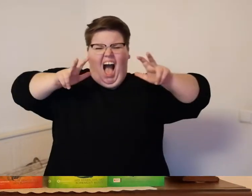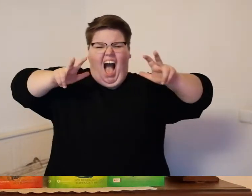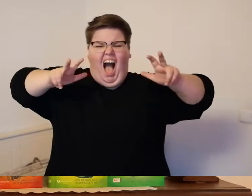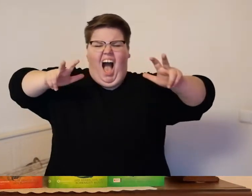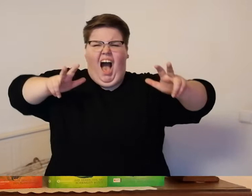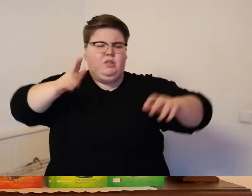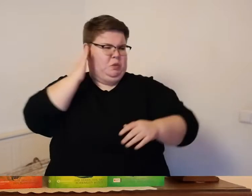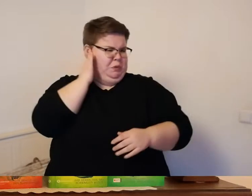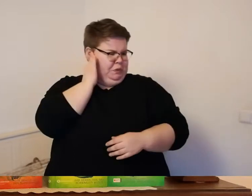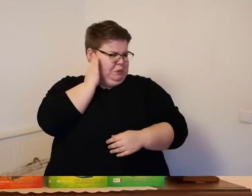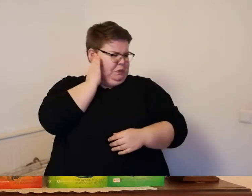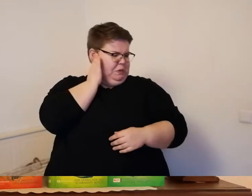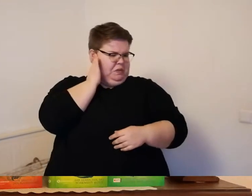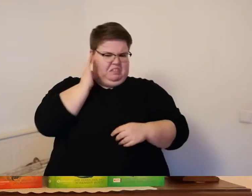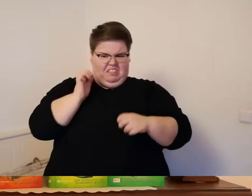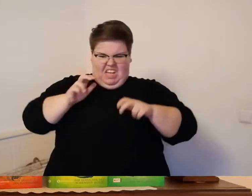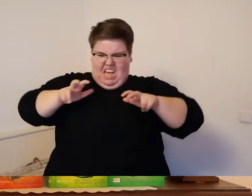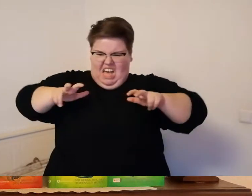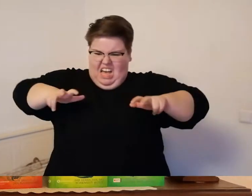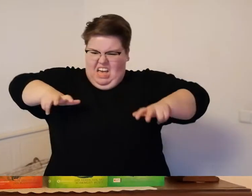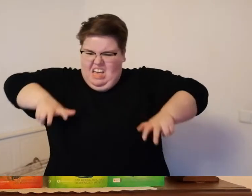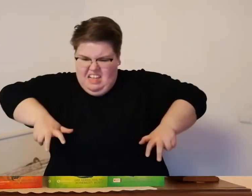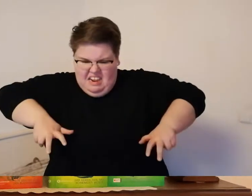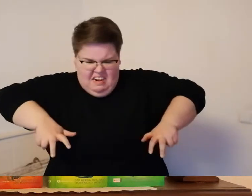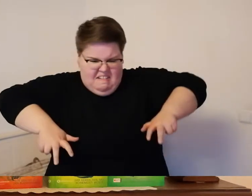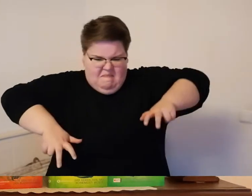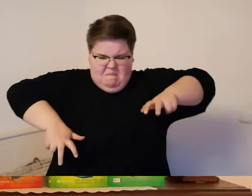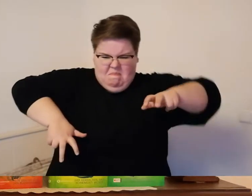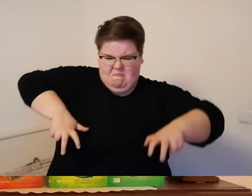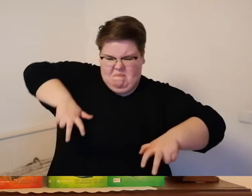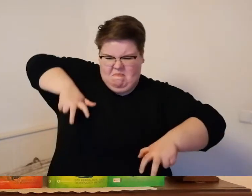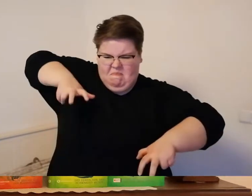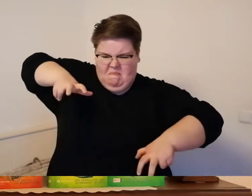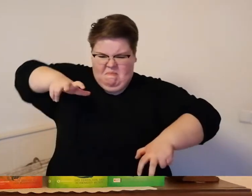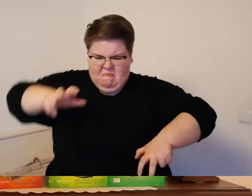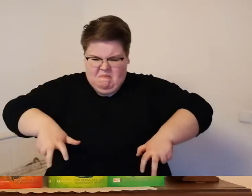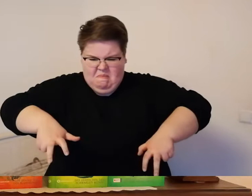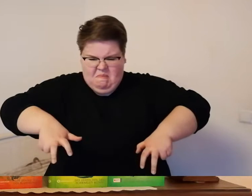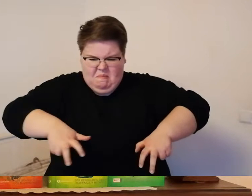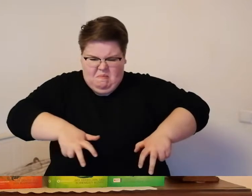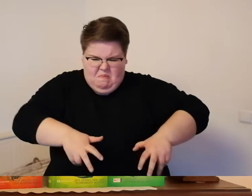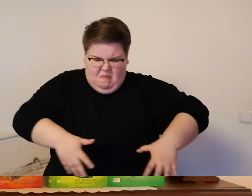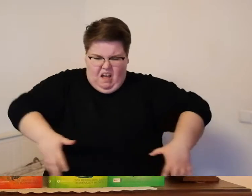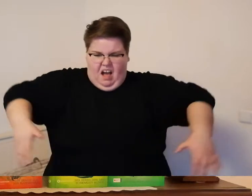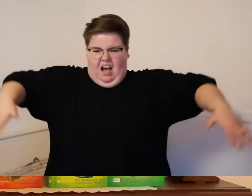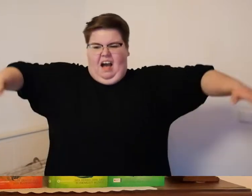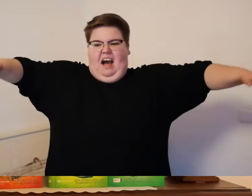eric in den ohren halte dann erhob er sich drohend mit weit spreizten flügeln aus seinem nest